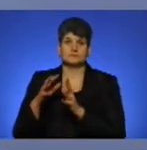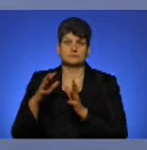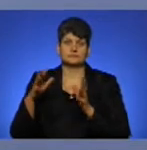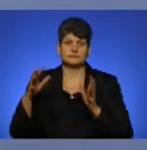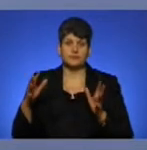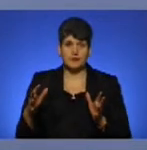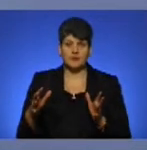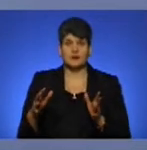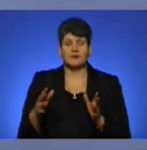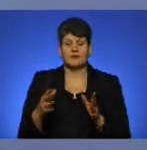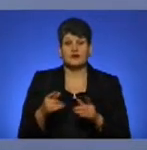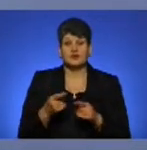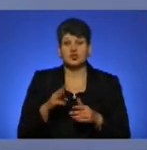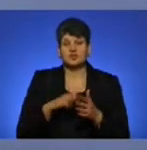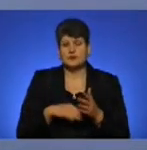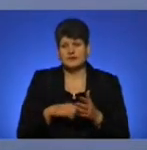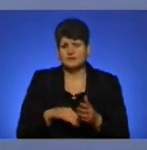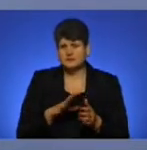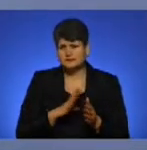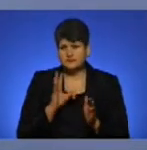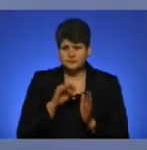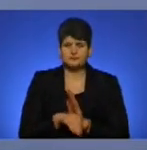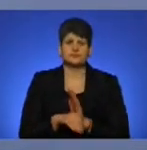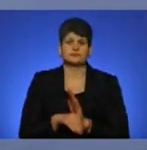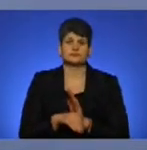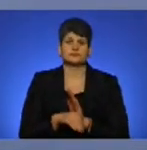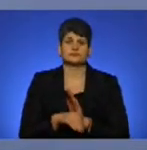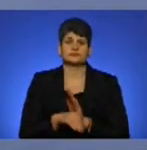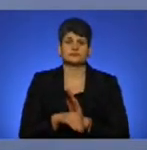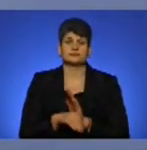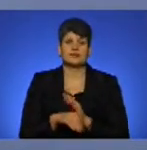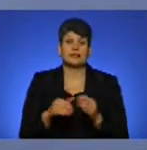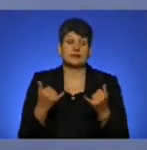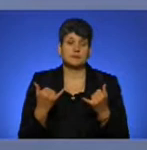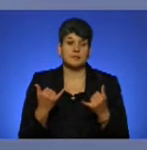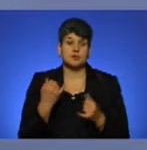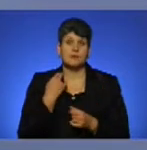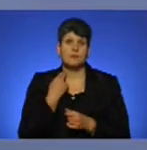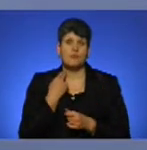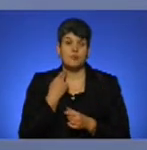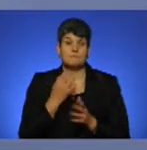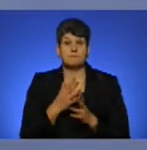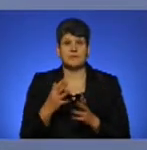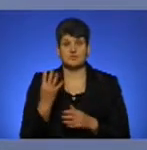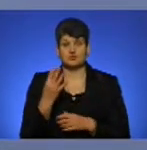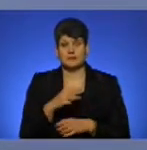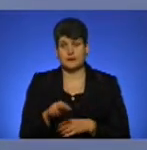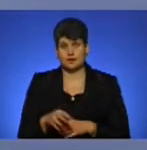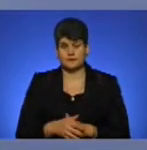проіндексувалися, і штрафні санкції включилися, і теперішній борг поза 4 мільйони.